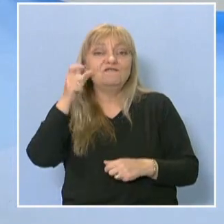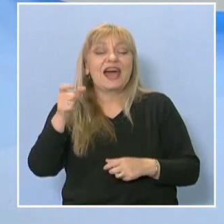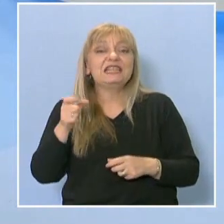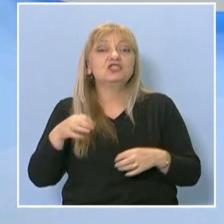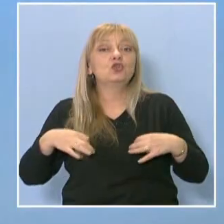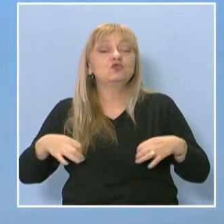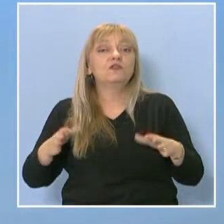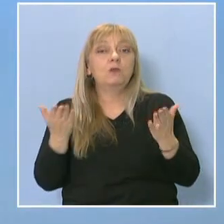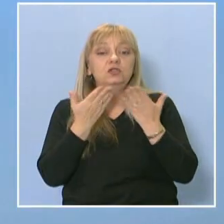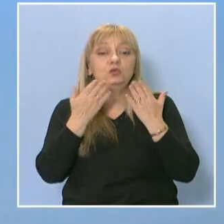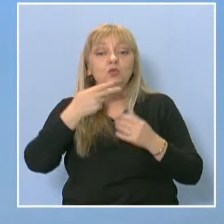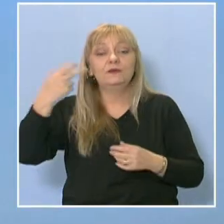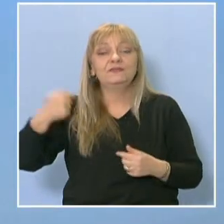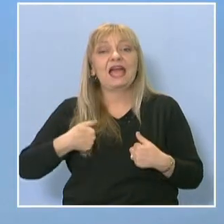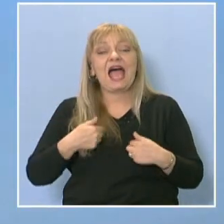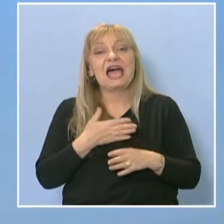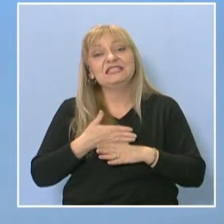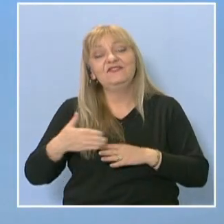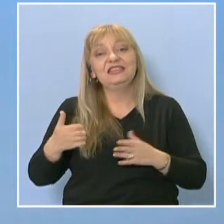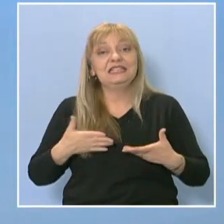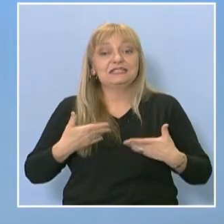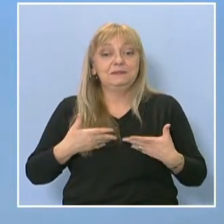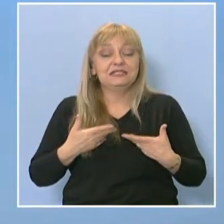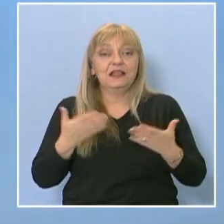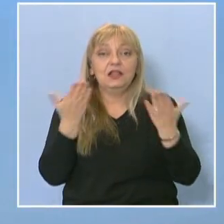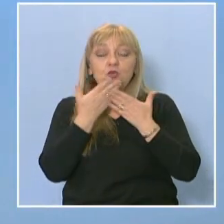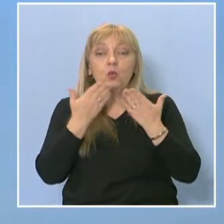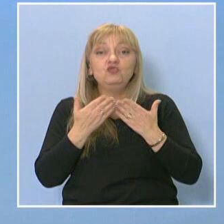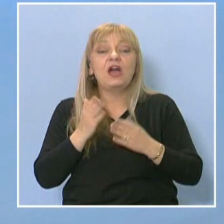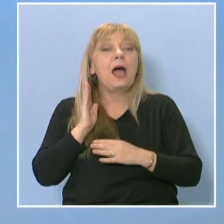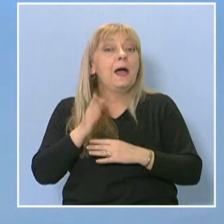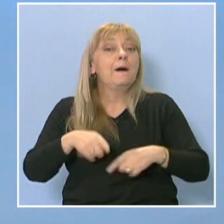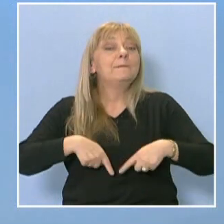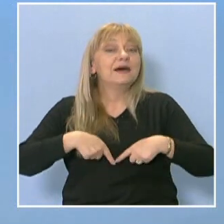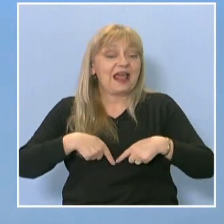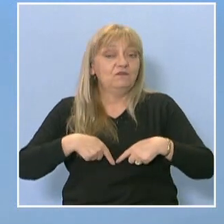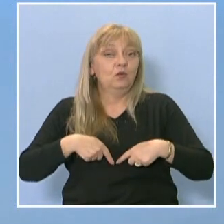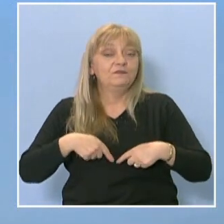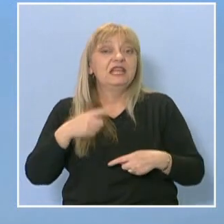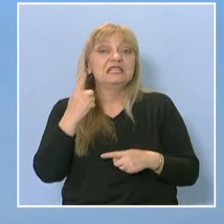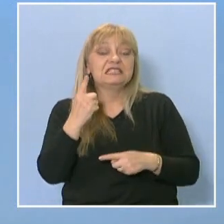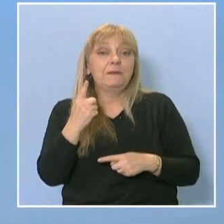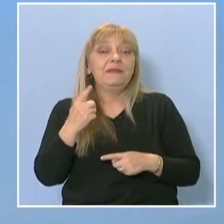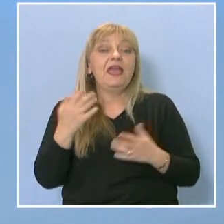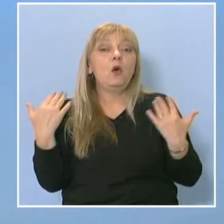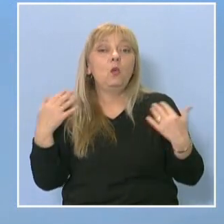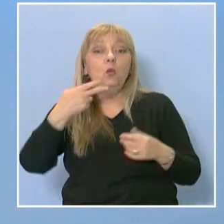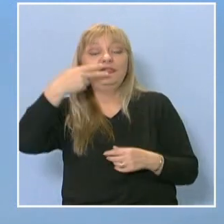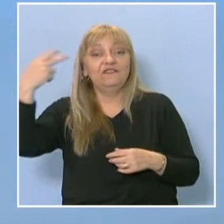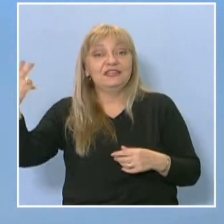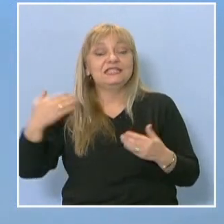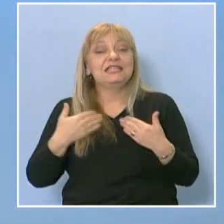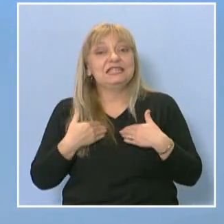Ами, аз винаги съм искала да изучавам точно право. Самият университет, за мен,